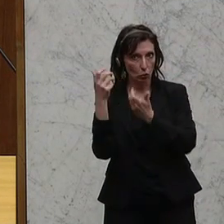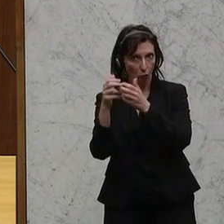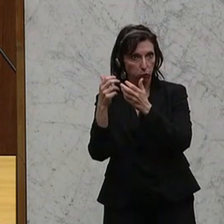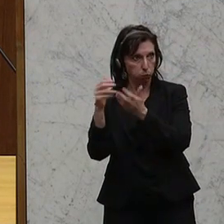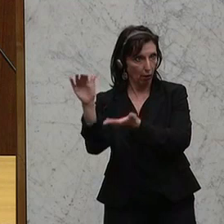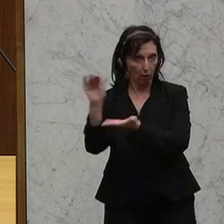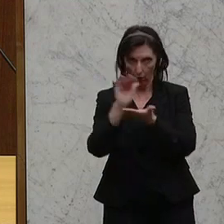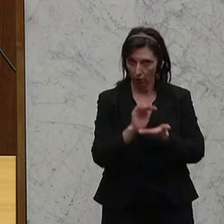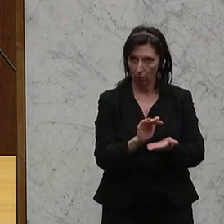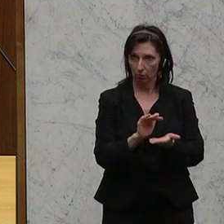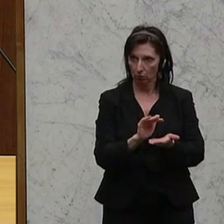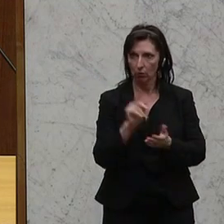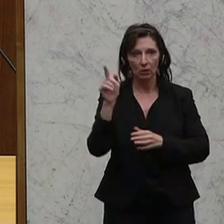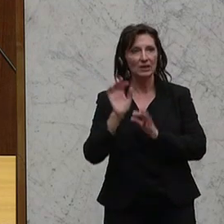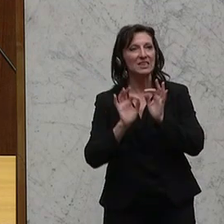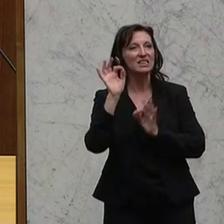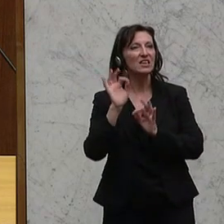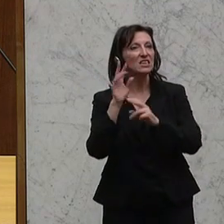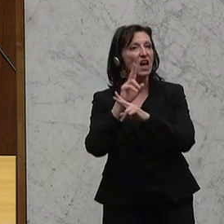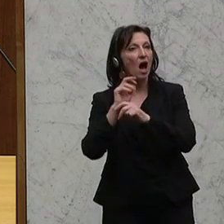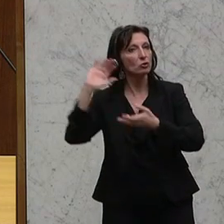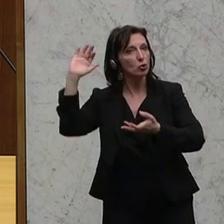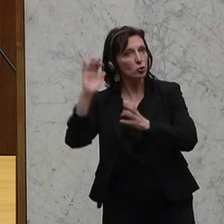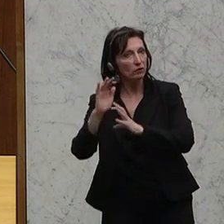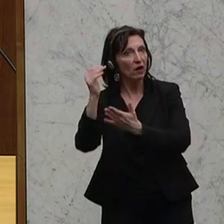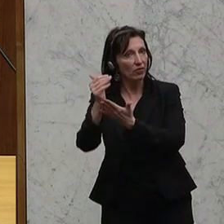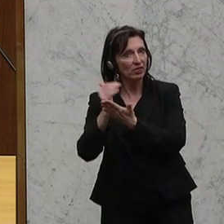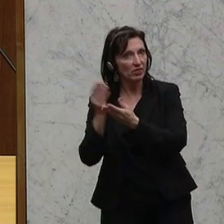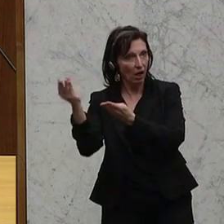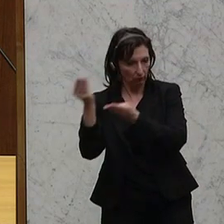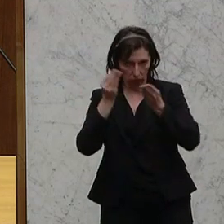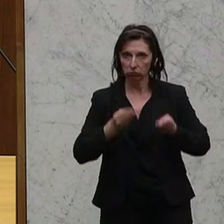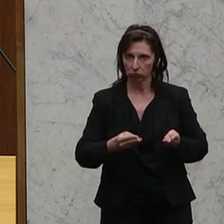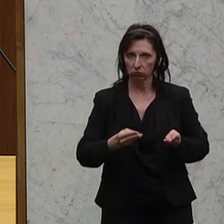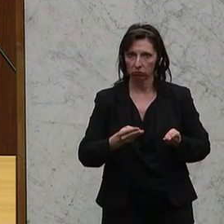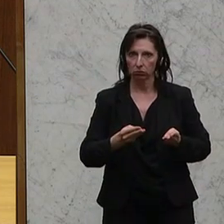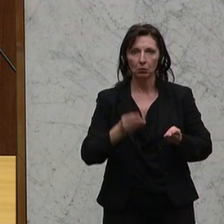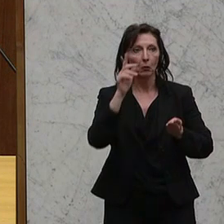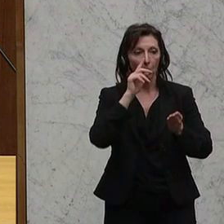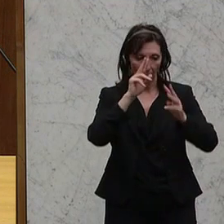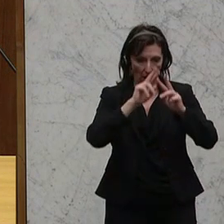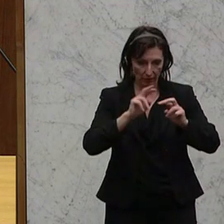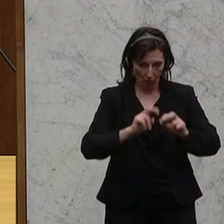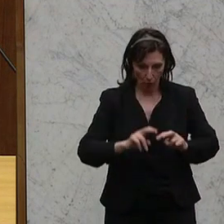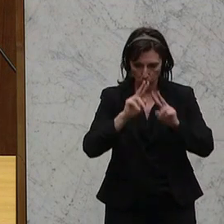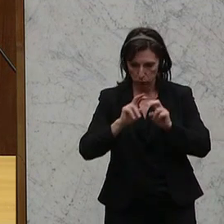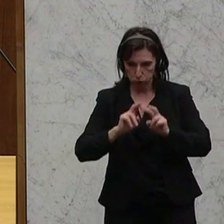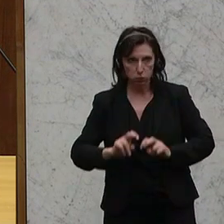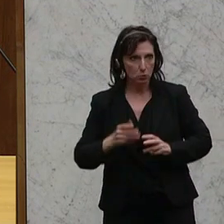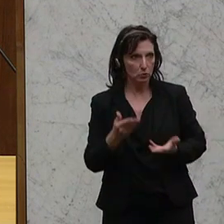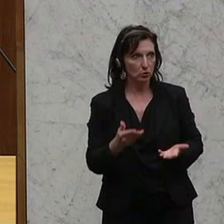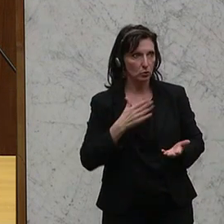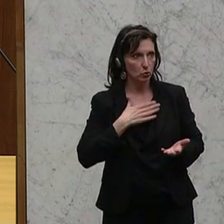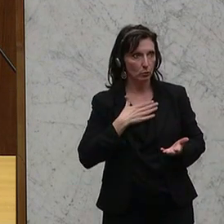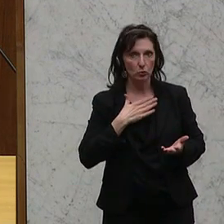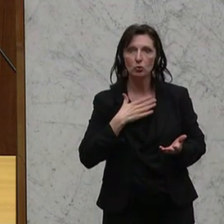ja zusammengefasst wird, von der Statistik Austria, die Daten. Und wenn man die analysiert, dann wird man draufkommen, ich meine, das ist an sich ja eh Grundlage der